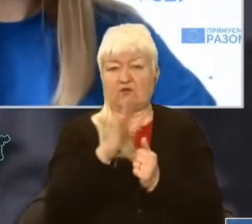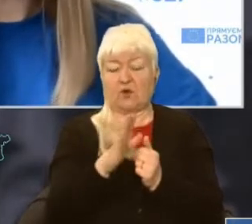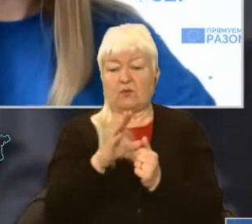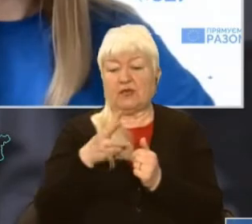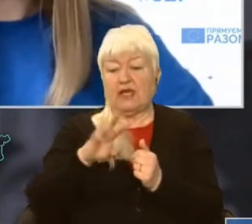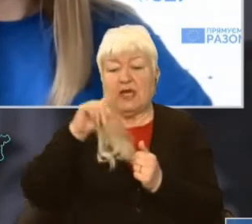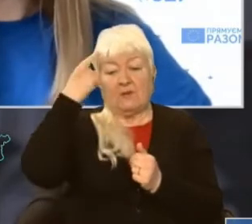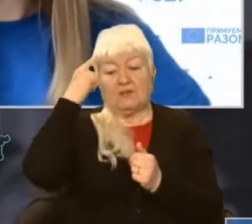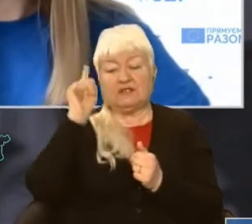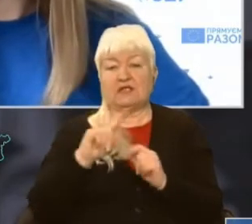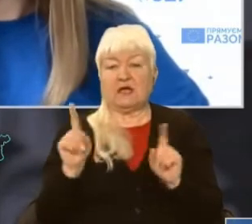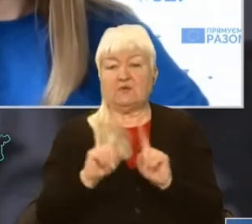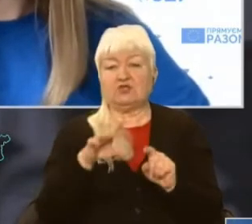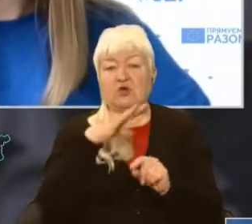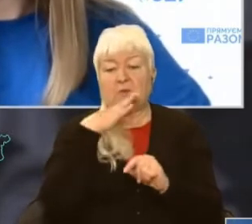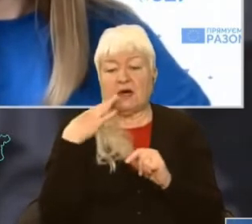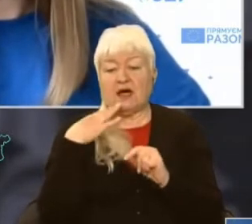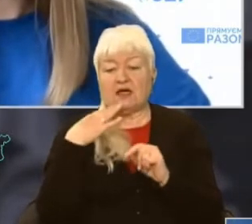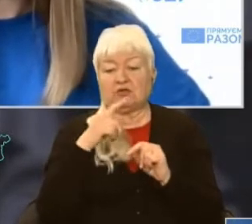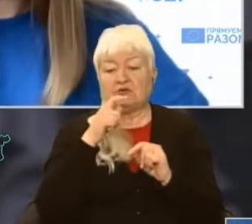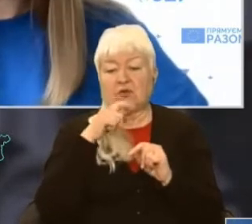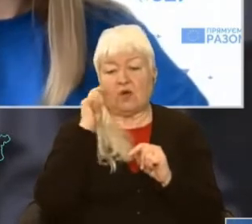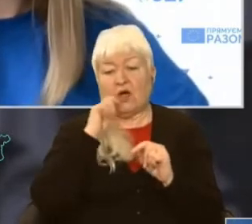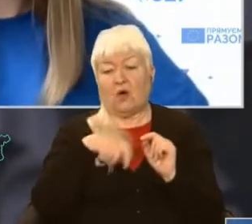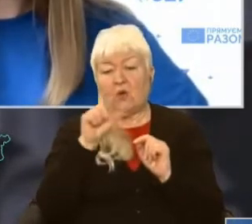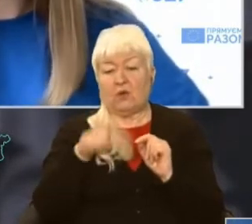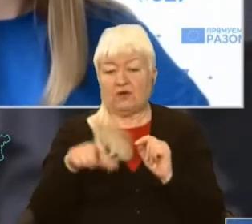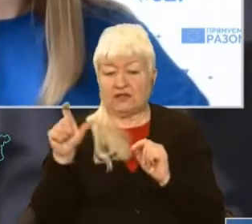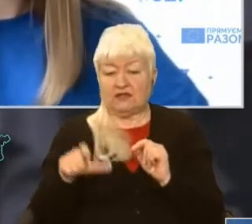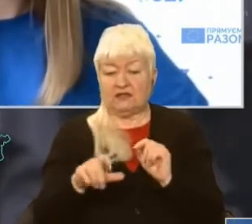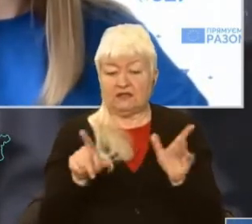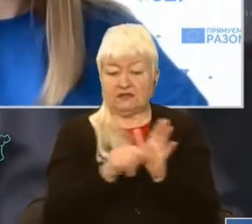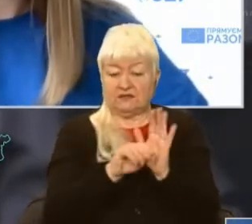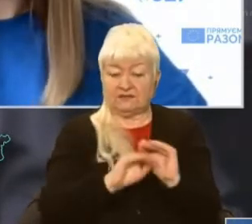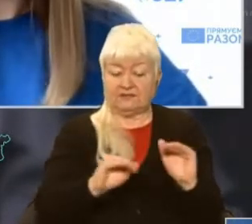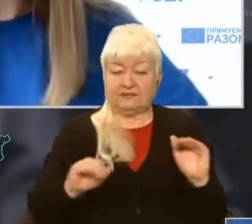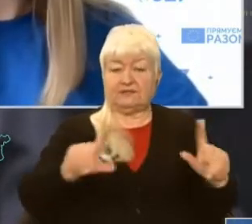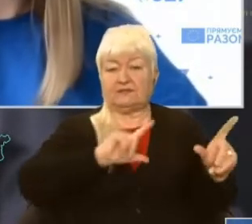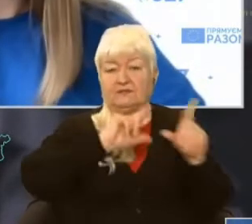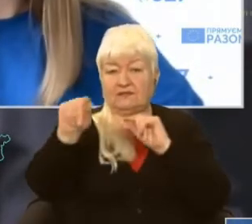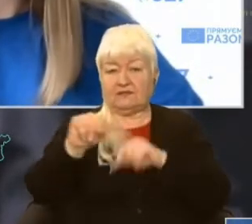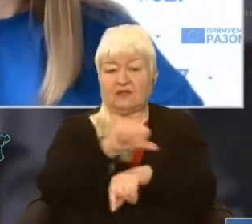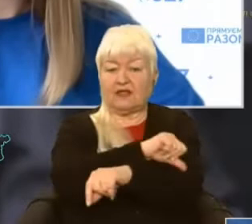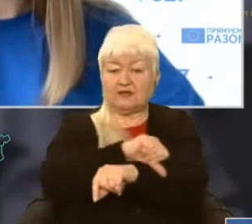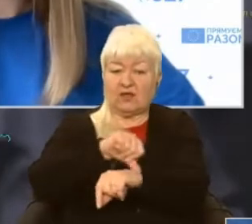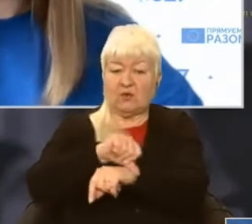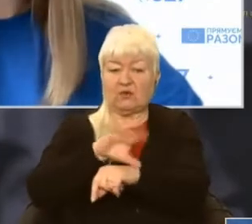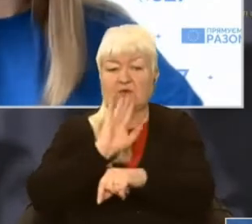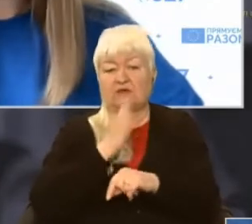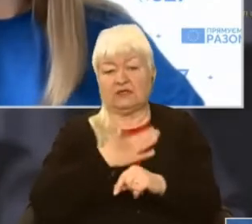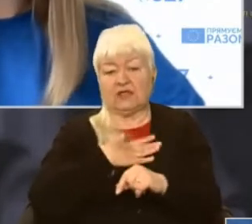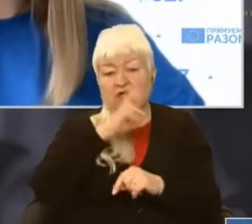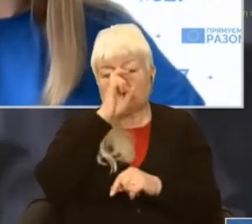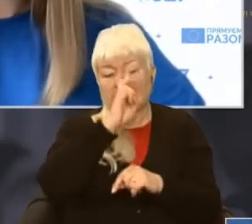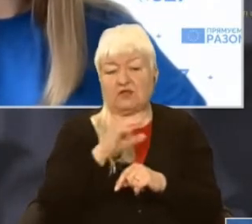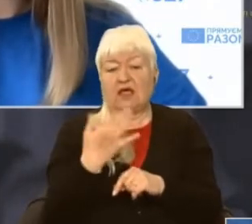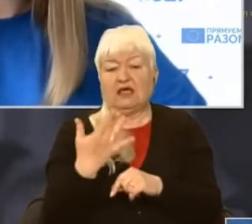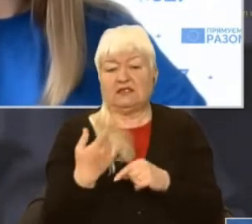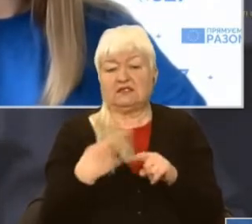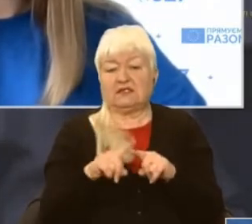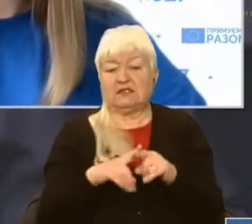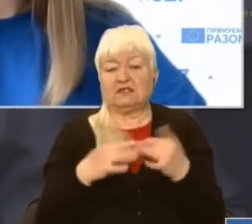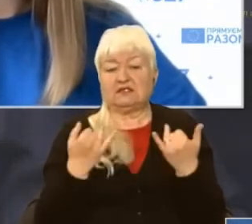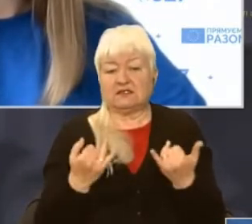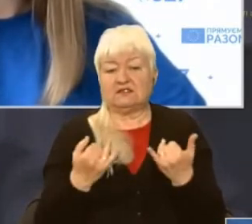що багато українців, українок з дітьми виїхали за кордони нашої держави. Наскільки це